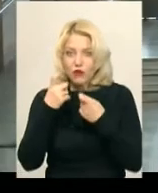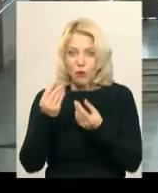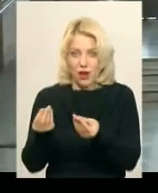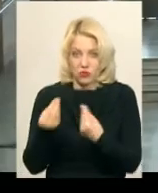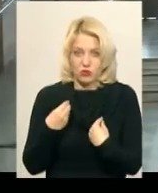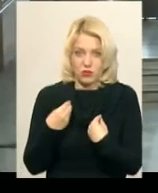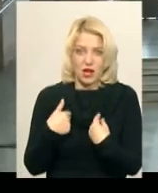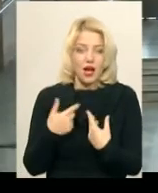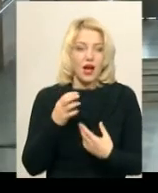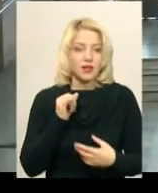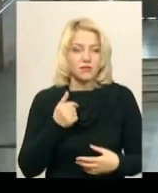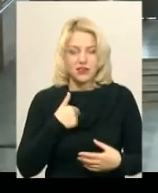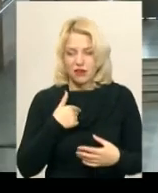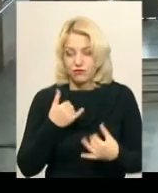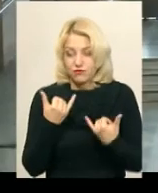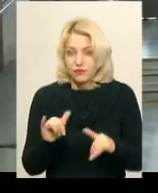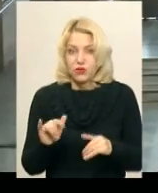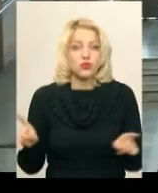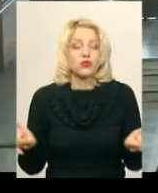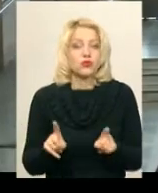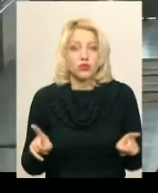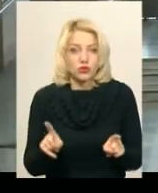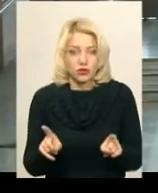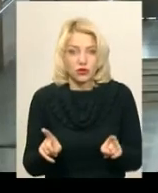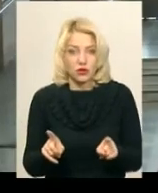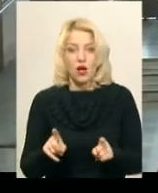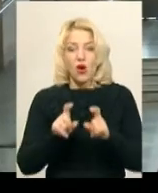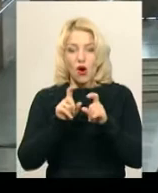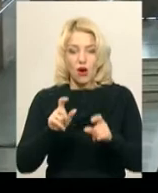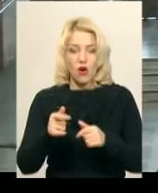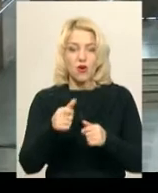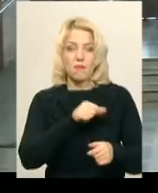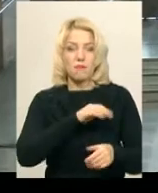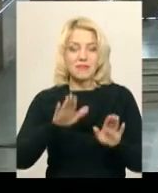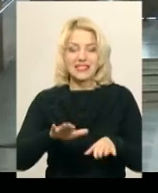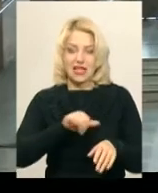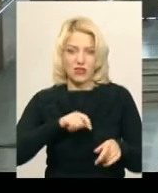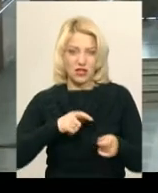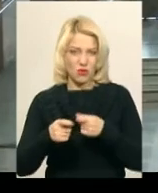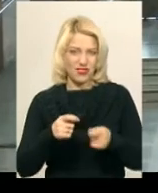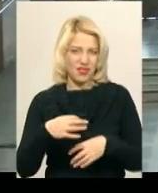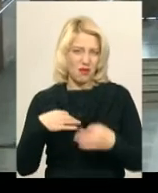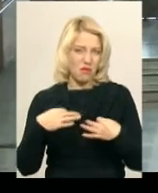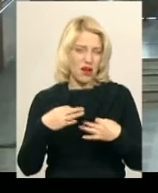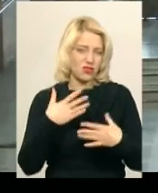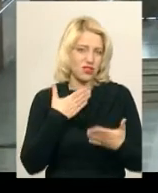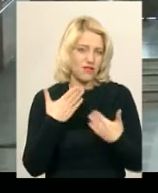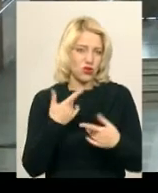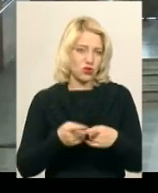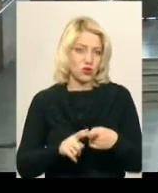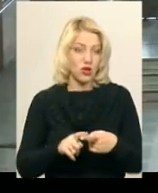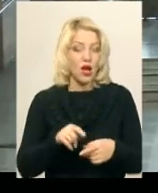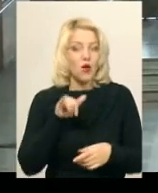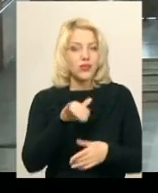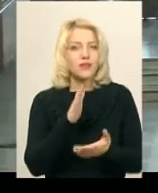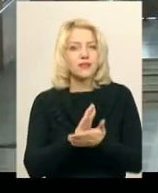видадуть. Мене вражає інше, мене вражає те, що органи місцевого самоврядування взагалі байдуже відносяться до цього, маючи охоронні договори,